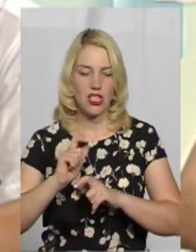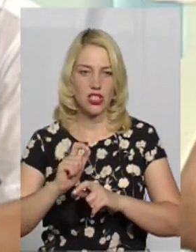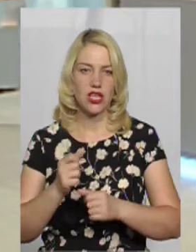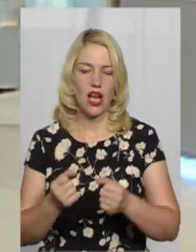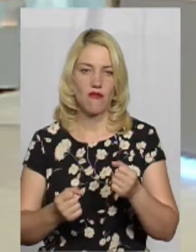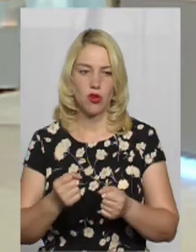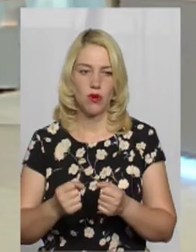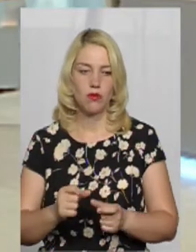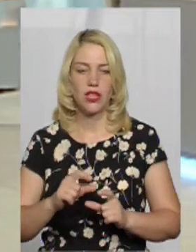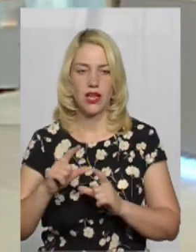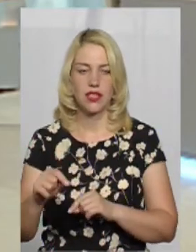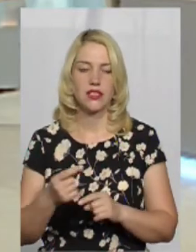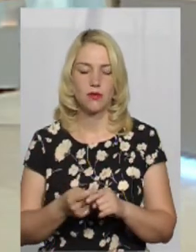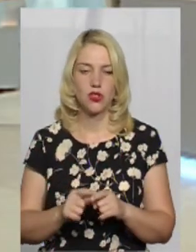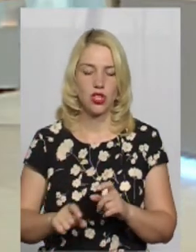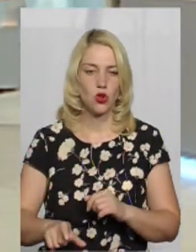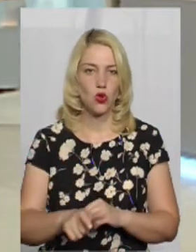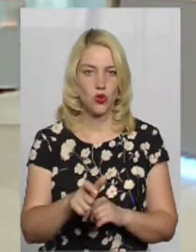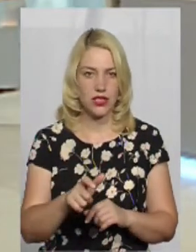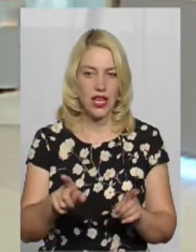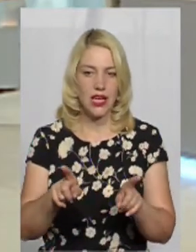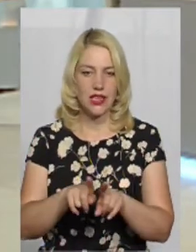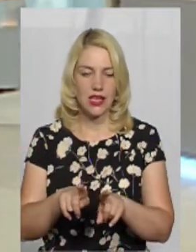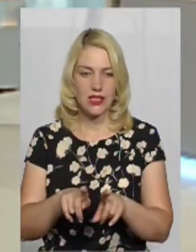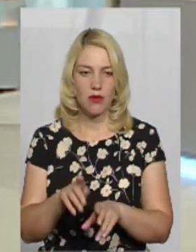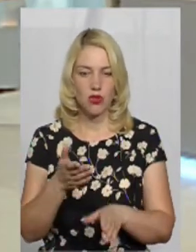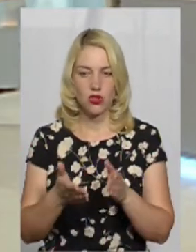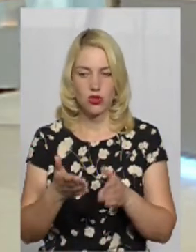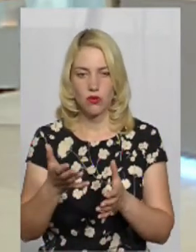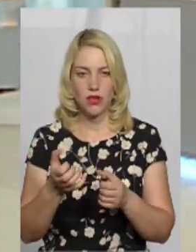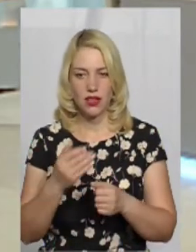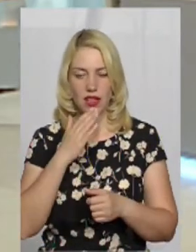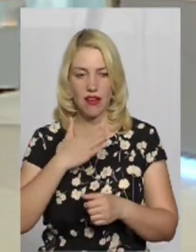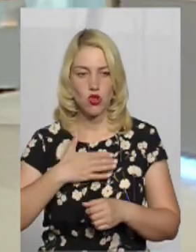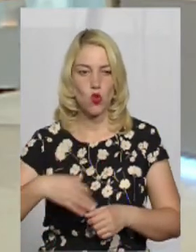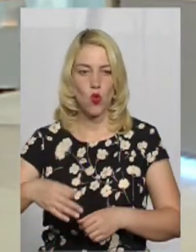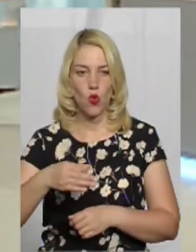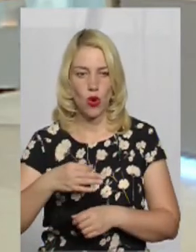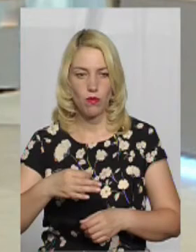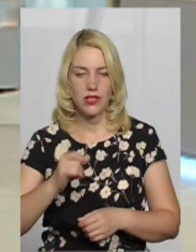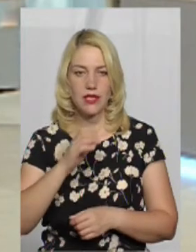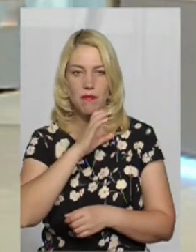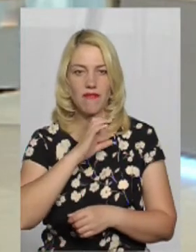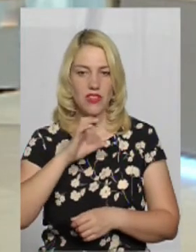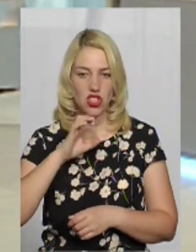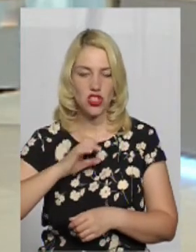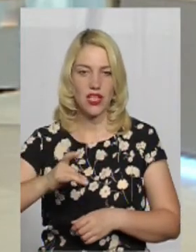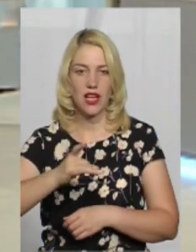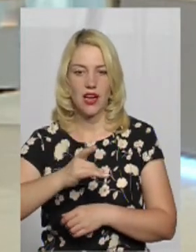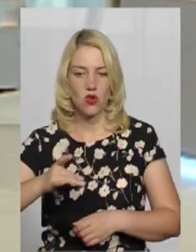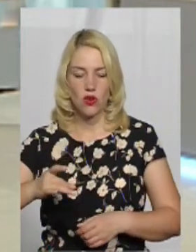їздять по цій дорозі. Так само, якщо брати по нашій області, з північних районів,